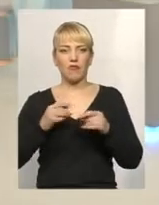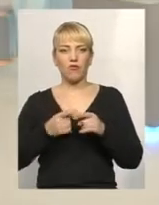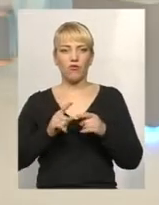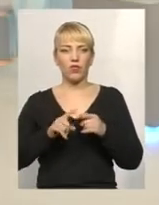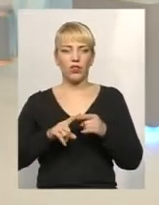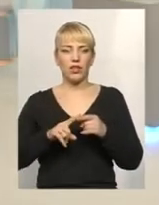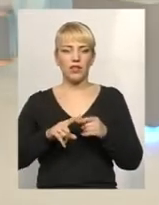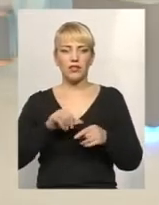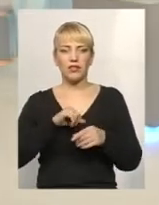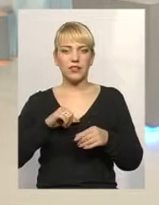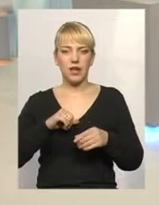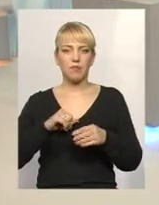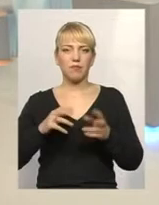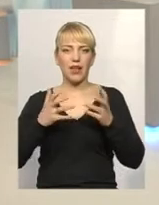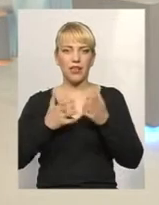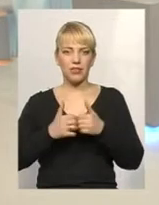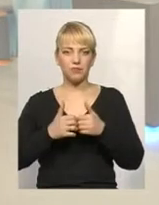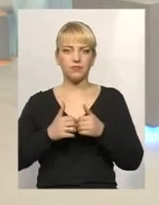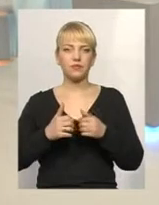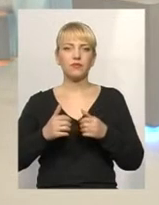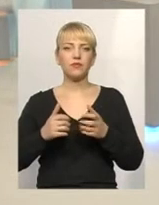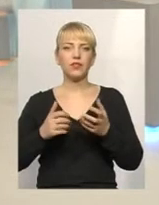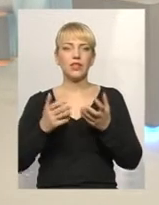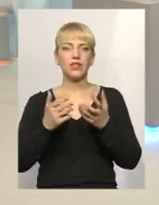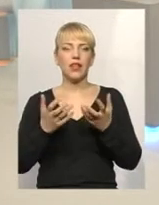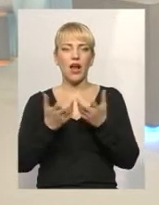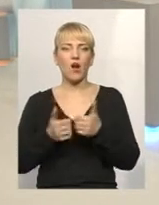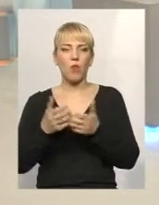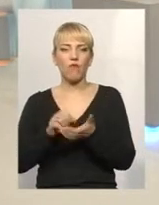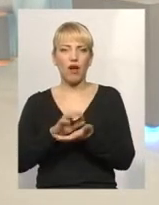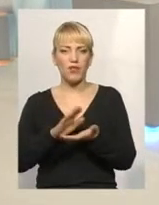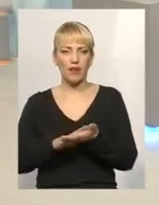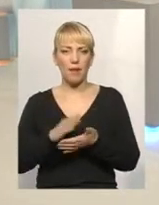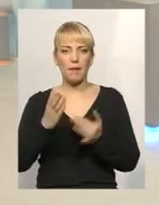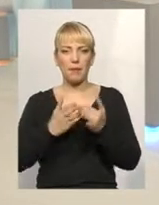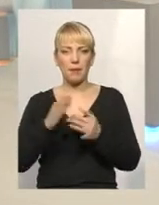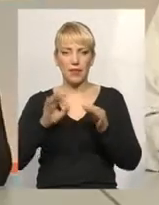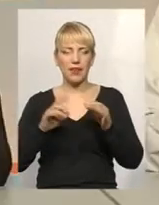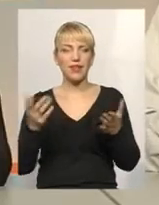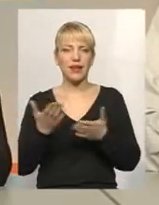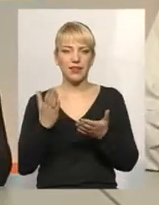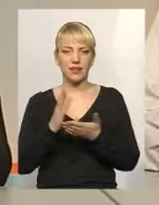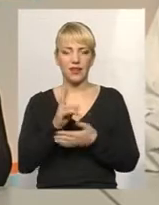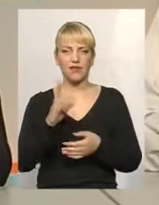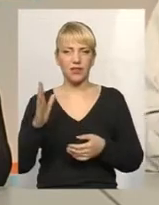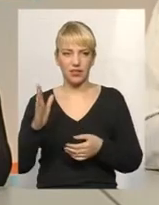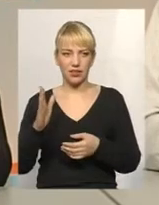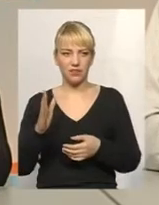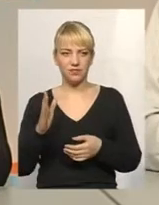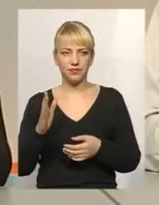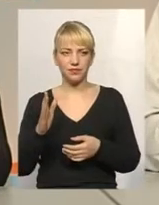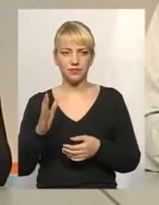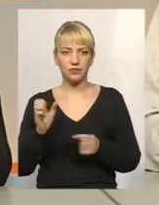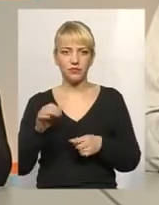сам механізм нарахування пільги, який? От є квартира, так? Ну, грубо кажучи, там, я, можливо, буду